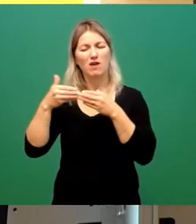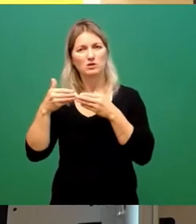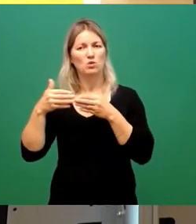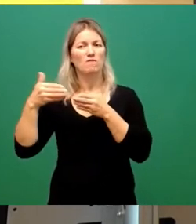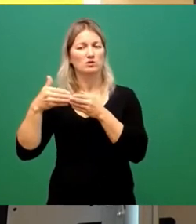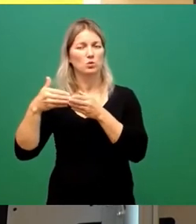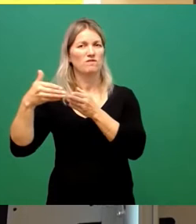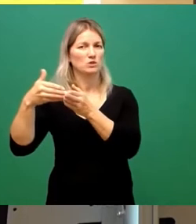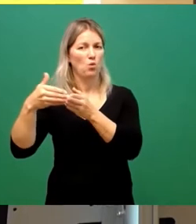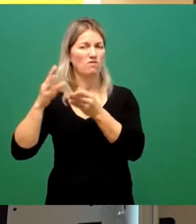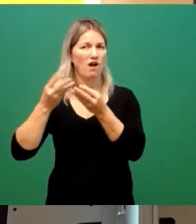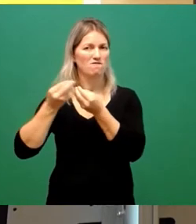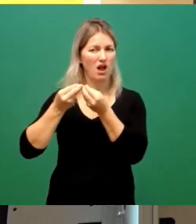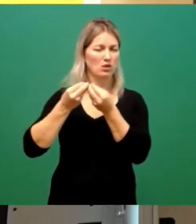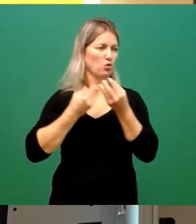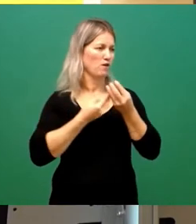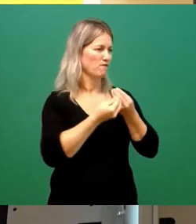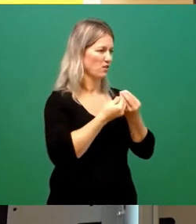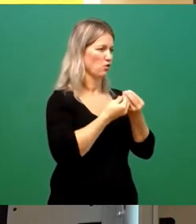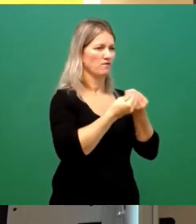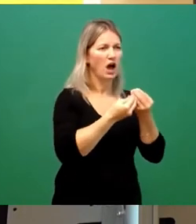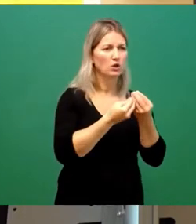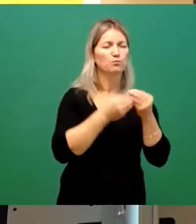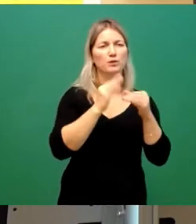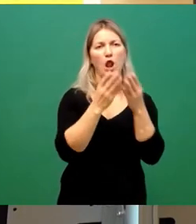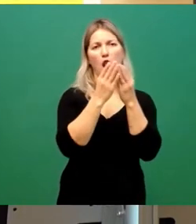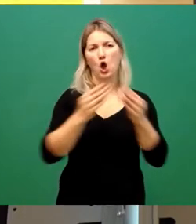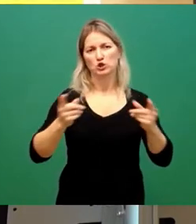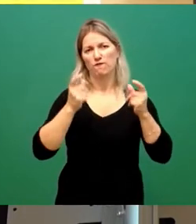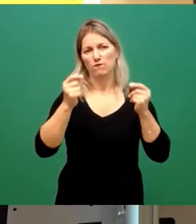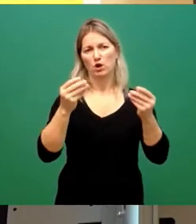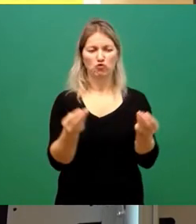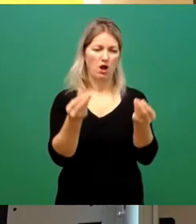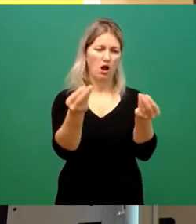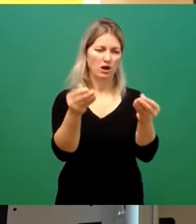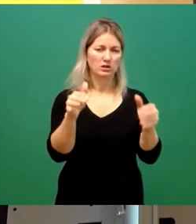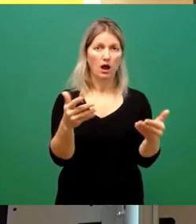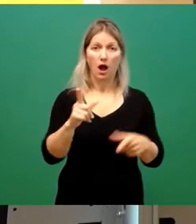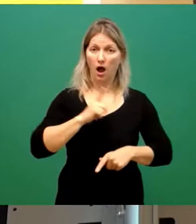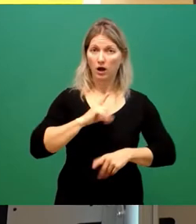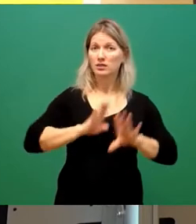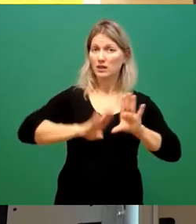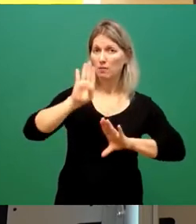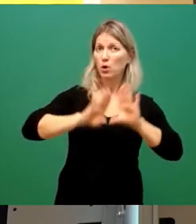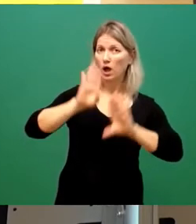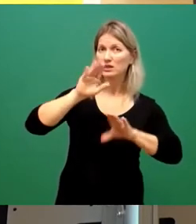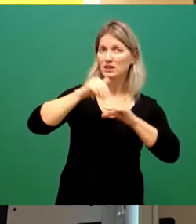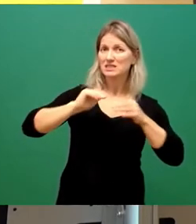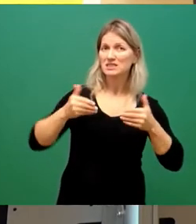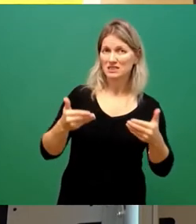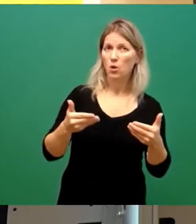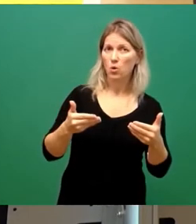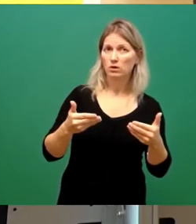einen Lösungsvorschlag erarbeitet. Und so funktioniert doch Demokratie, meine Damen und Herren, dass, wenn eine